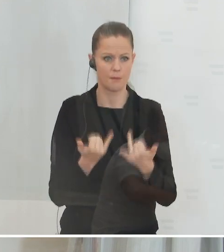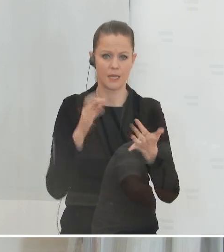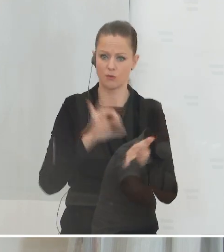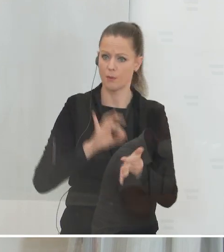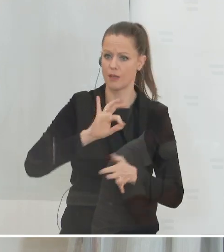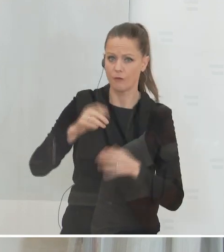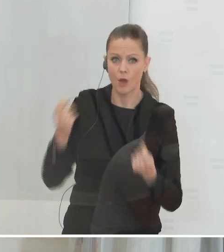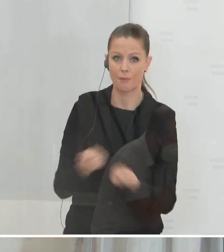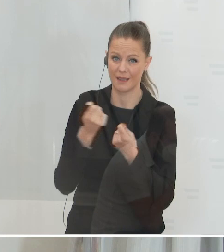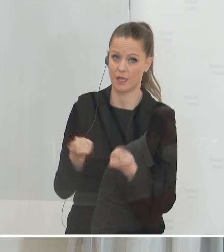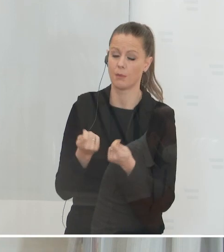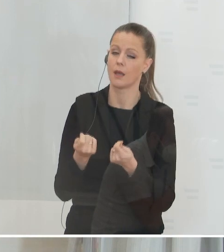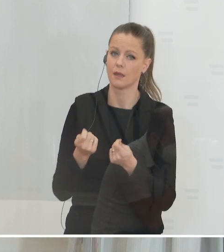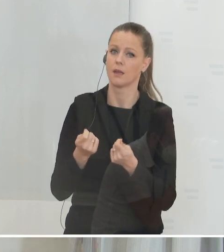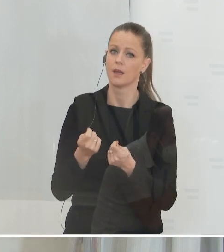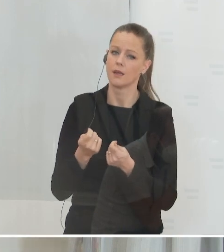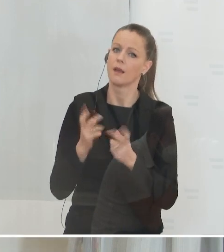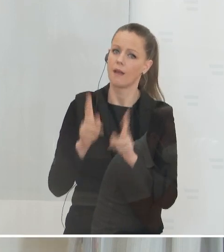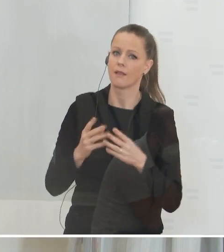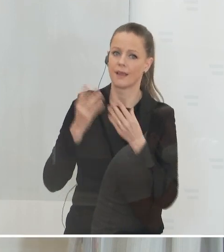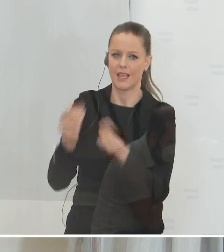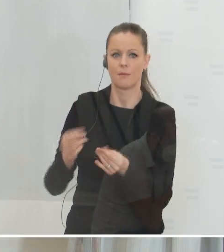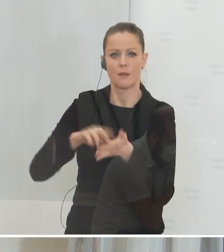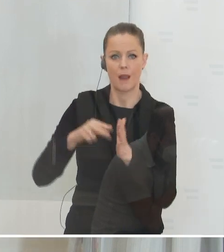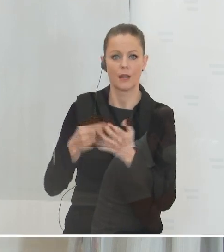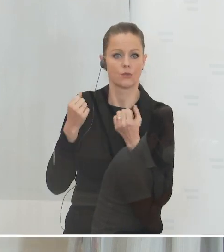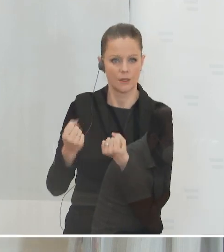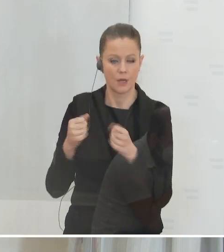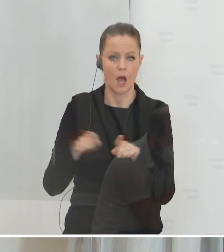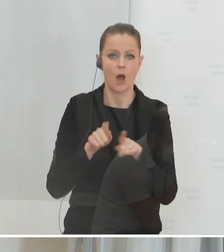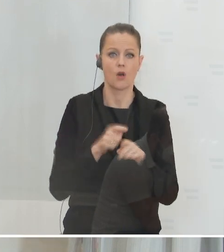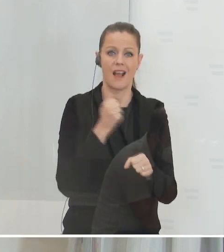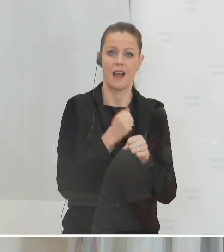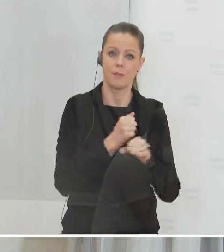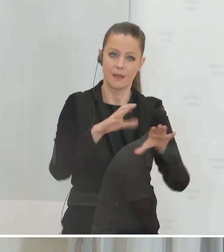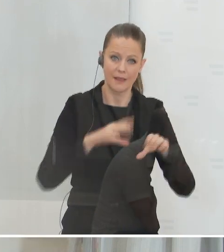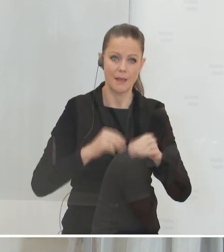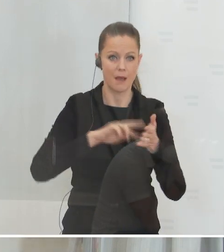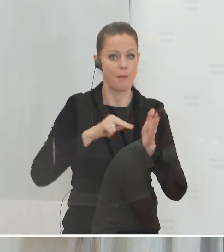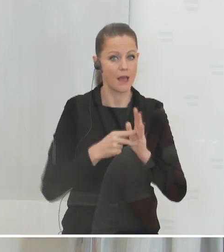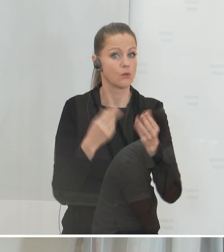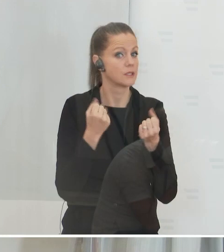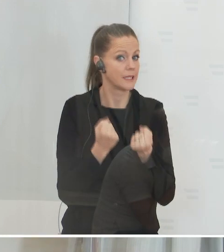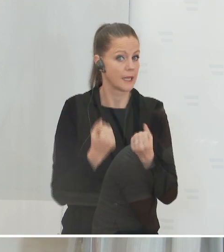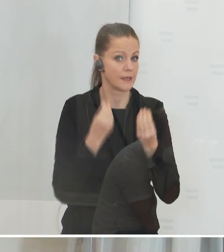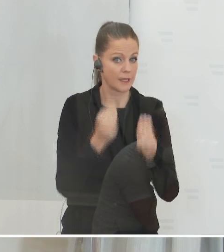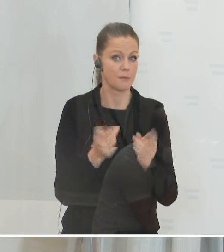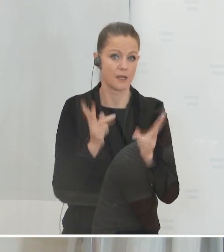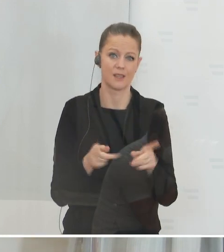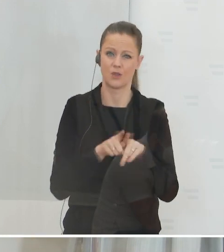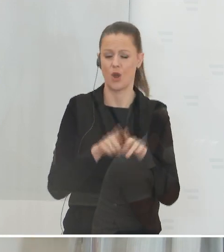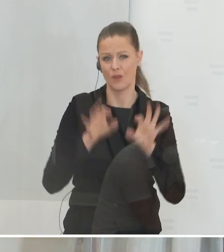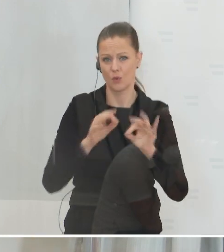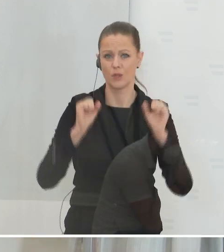Betrieben, das ist der entscheidende Punkt Planungssicherheit. Es gibt den Arbeitnehmerinnen und Arbeitnehmer Planungssicherheit. Und das ist ein guter Kompromiss zwischen